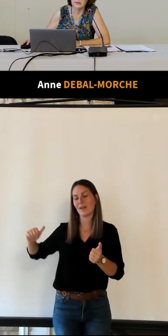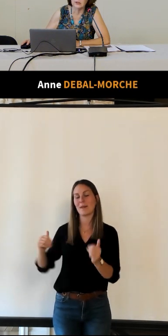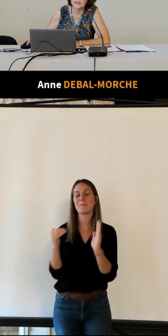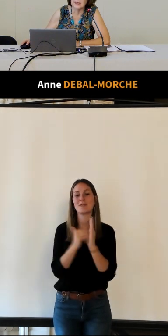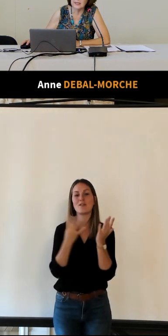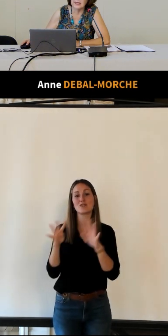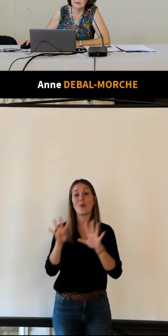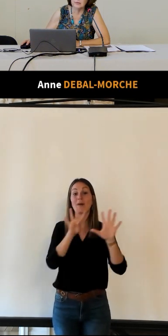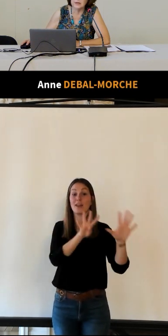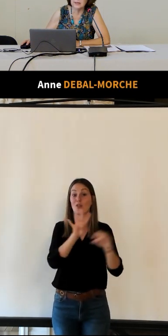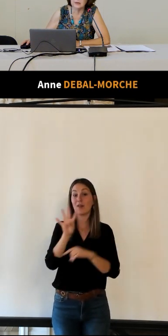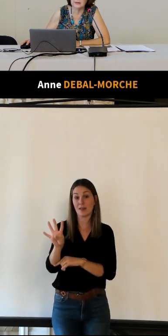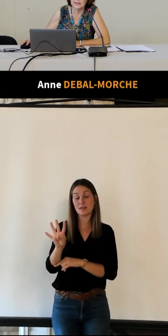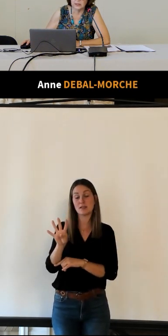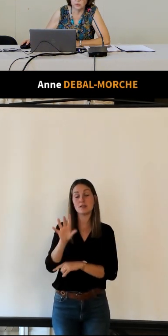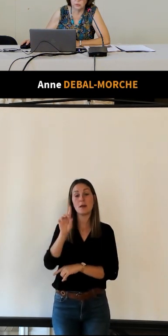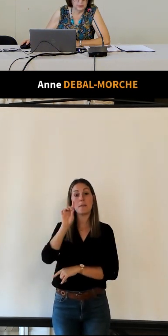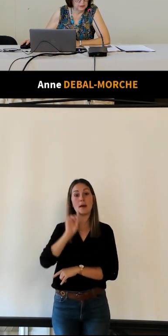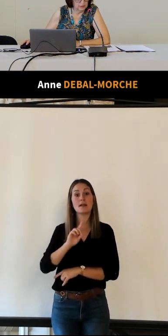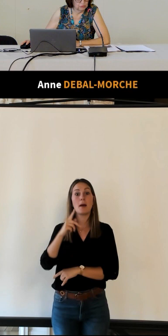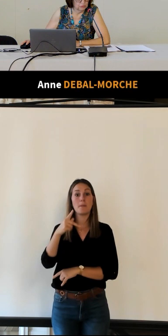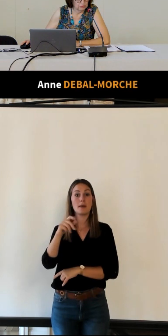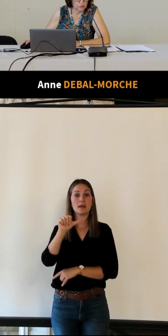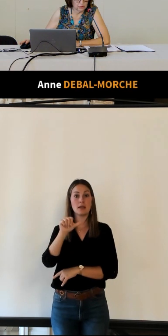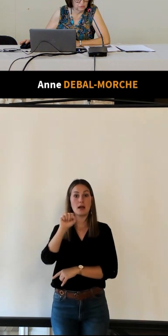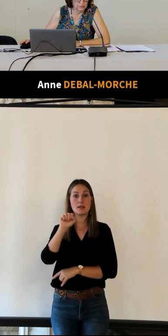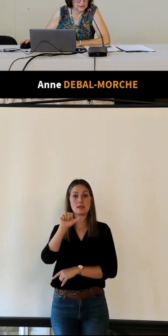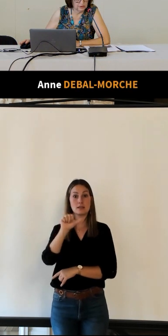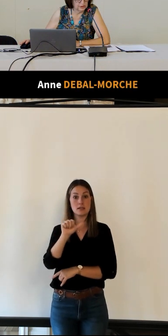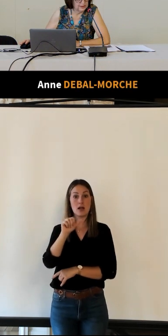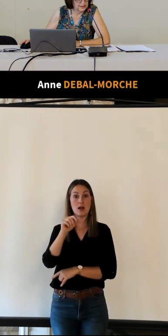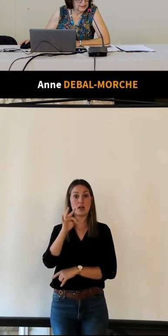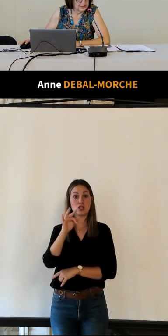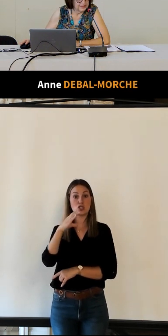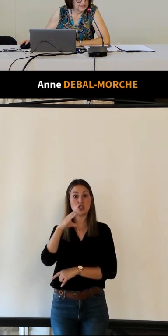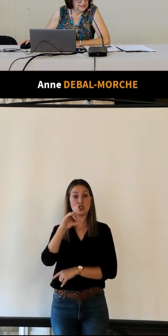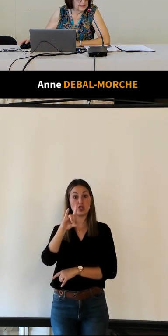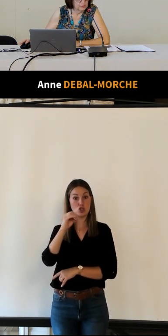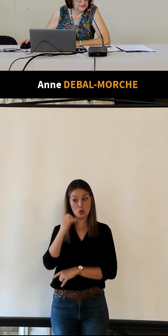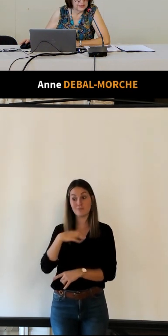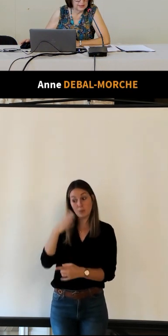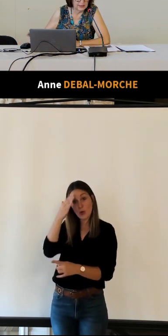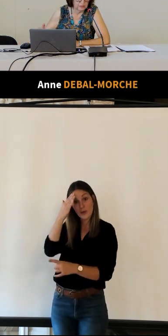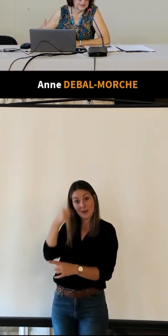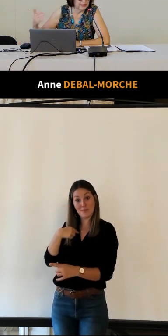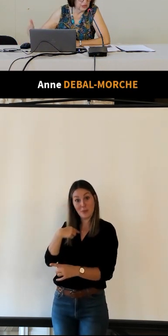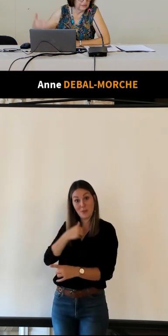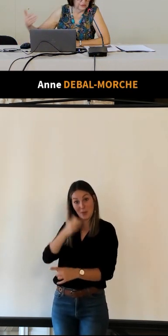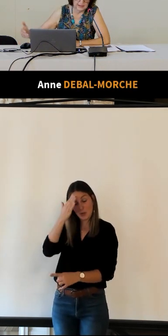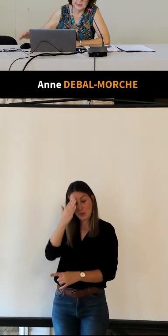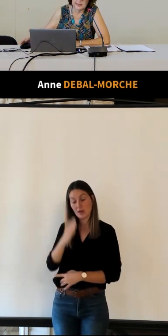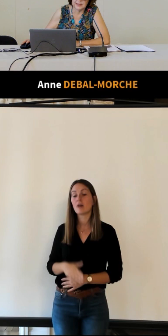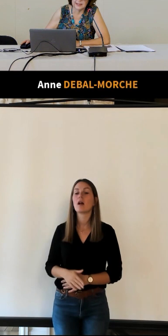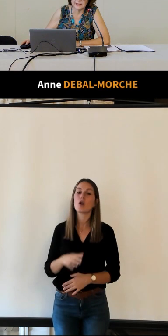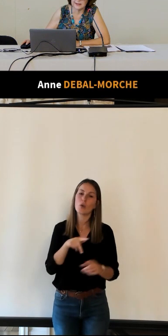à Monique Kazadjou que j'ai connue d'ailleurs et qui elle aussi a été hôtesse chef